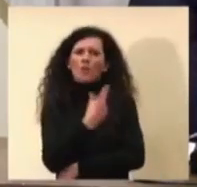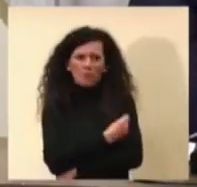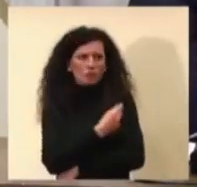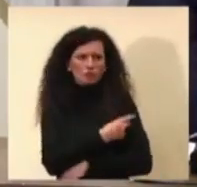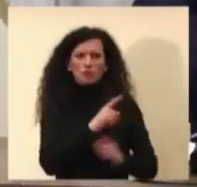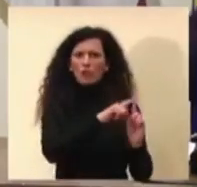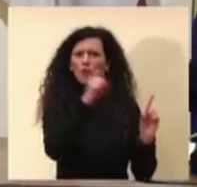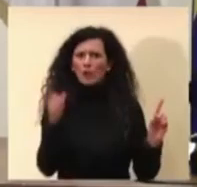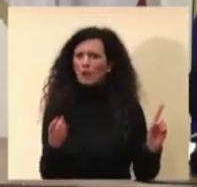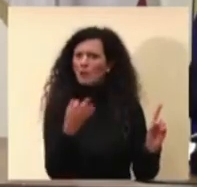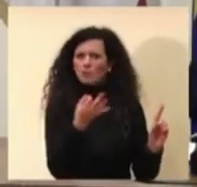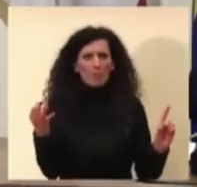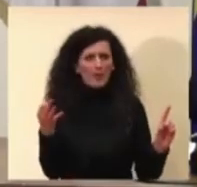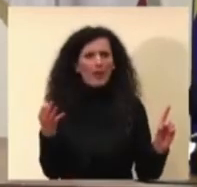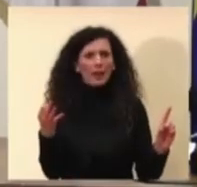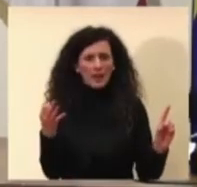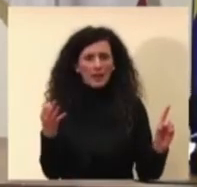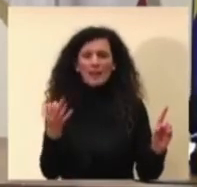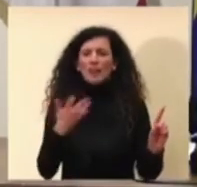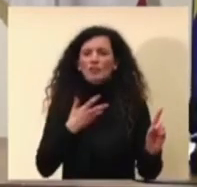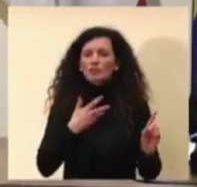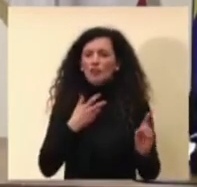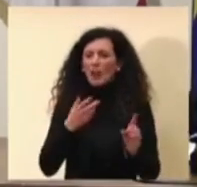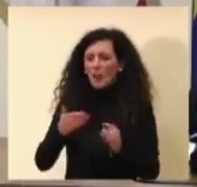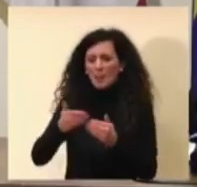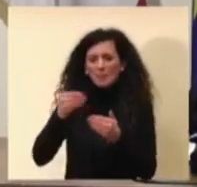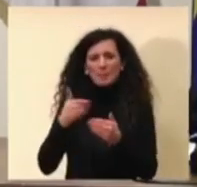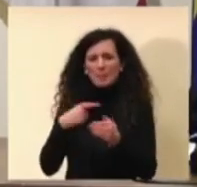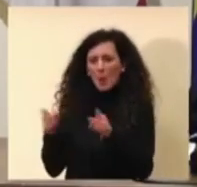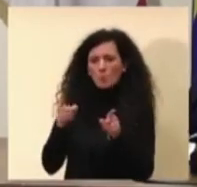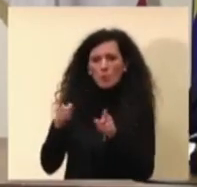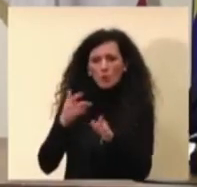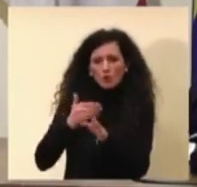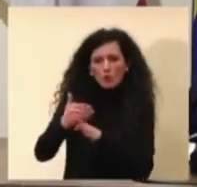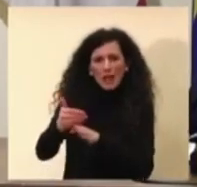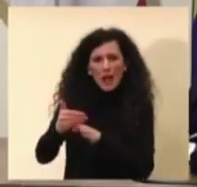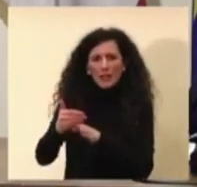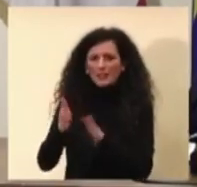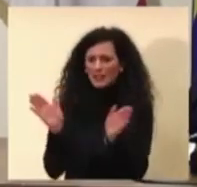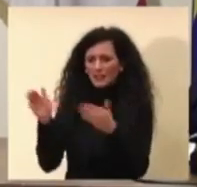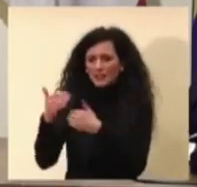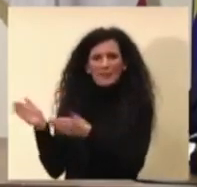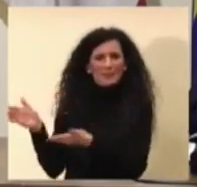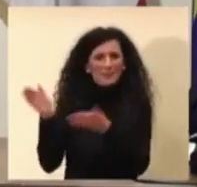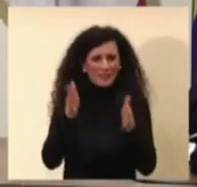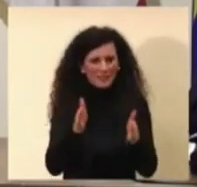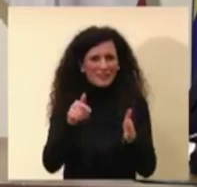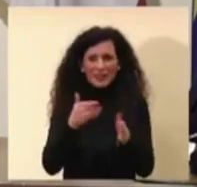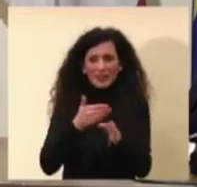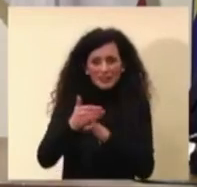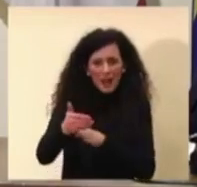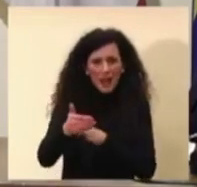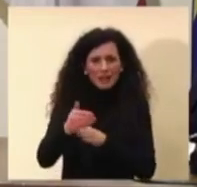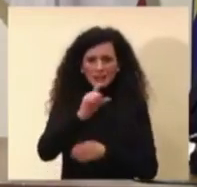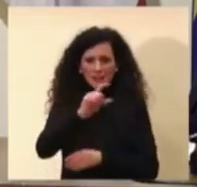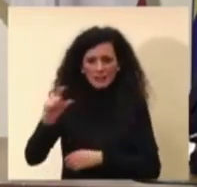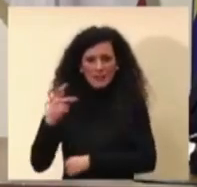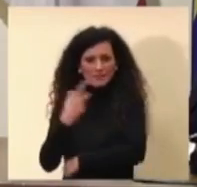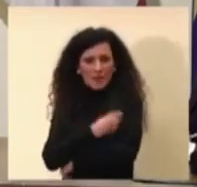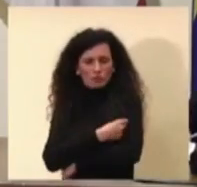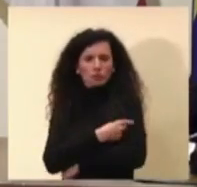di che c'è stato un ritardo nella produzione quindi nell'approvvigionamento dei vaccini